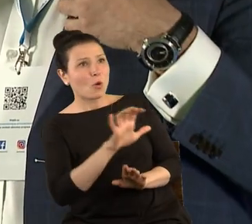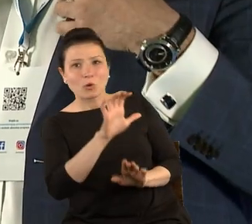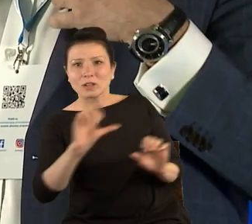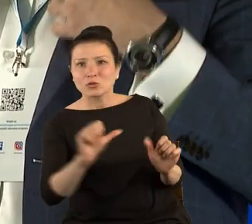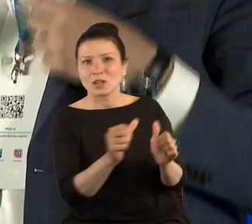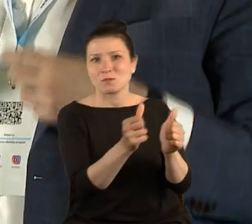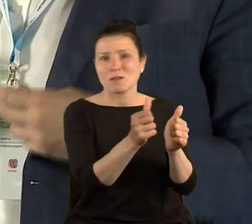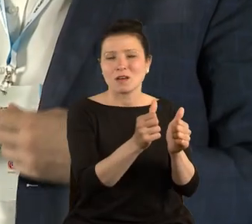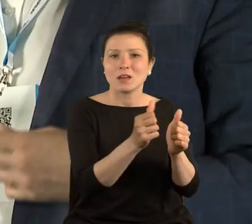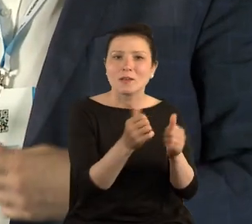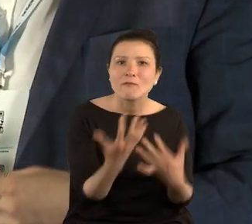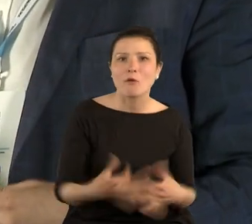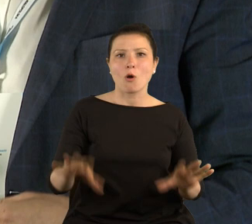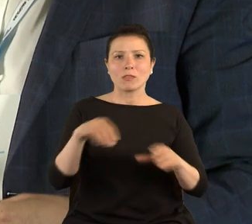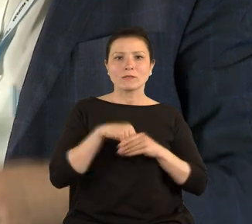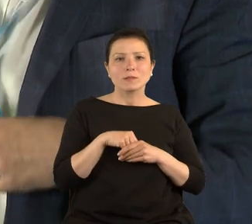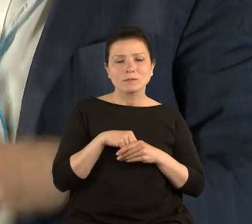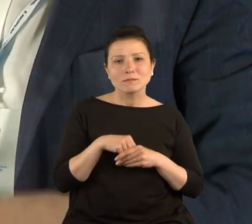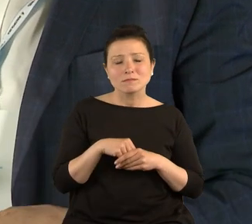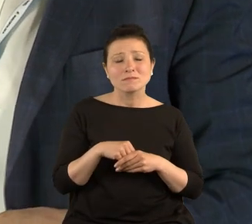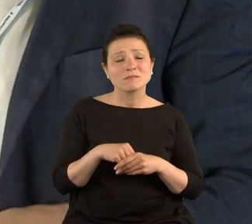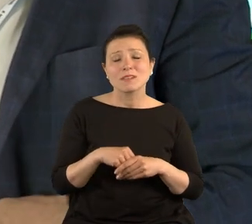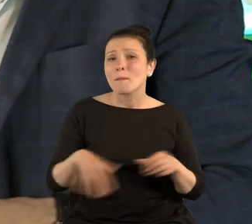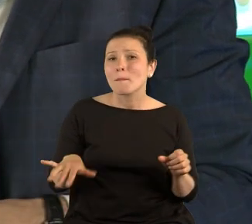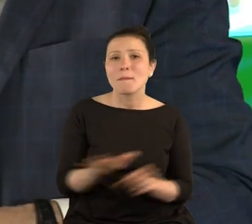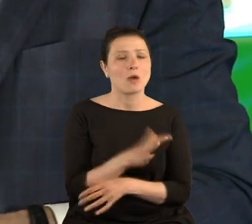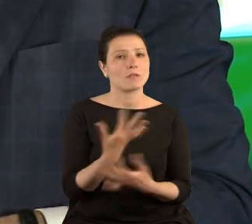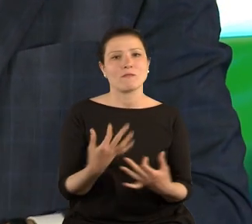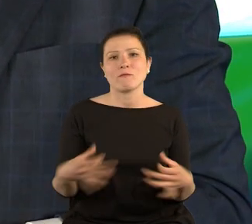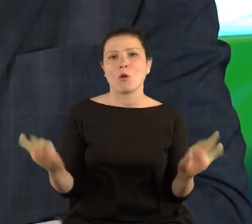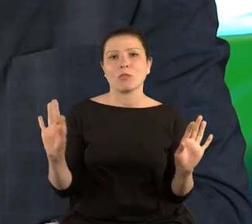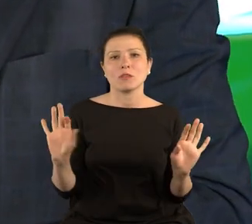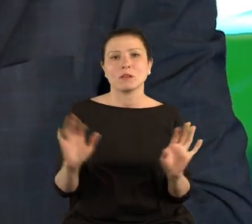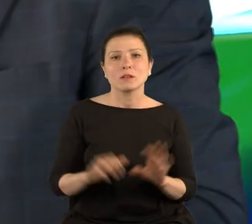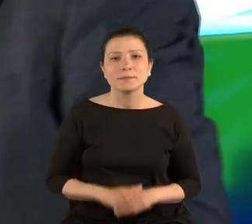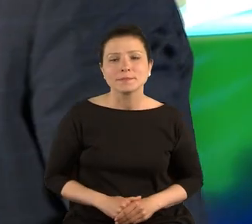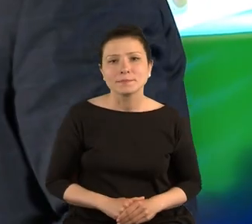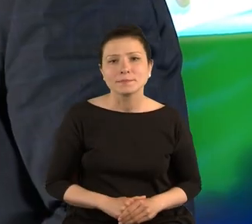i być wolny. Absolutnie wolny.